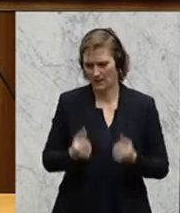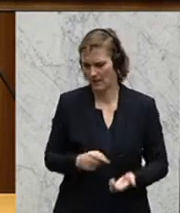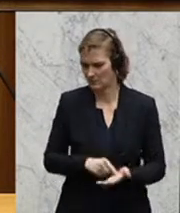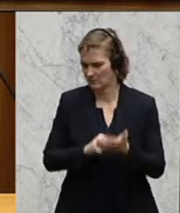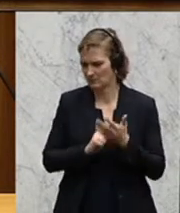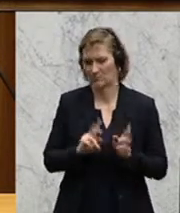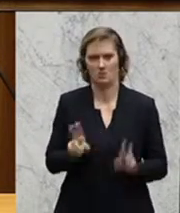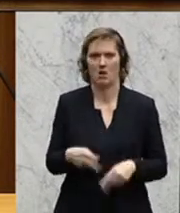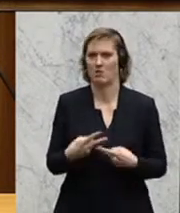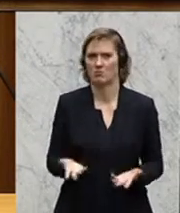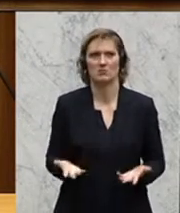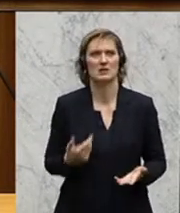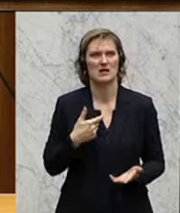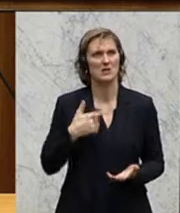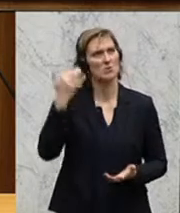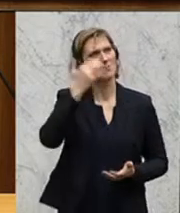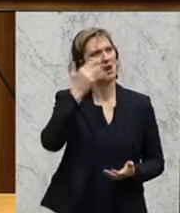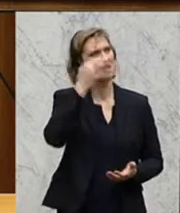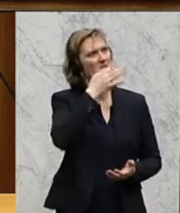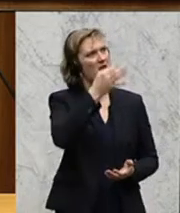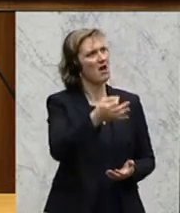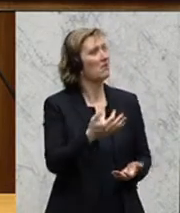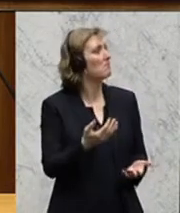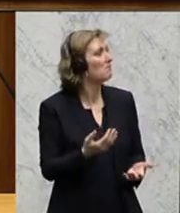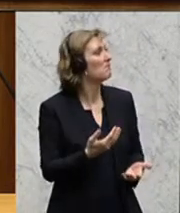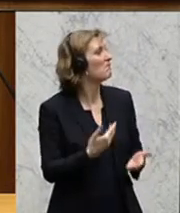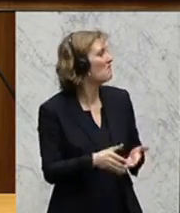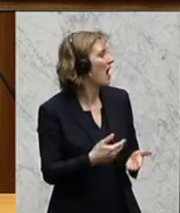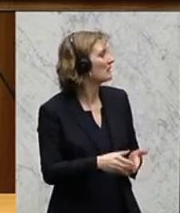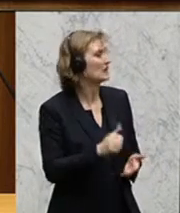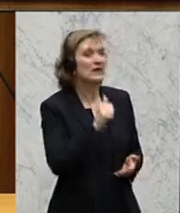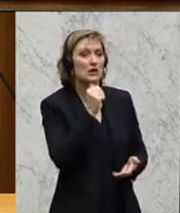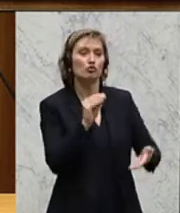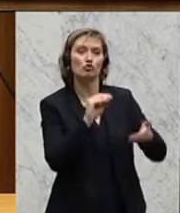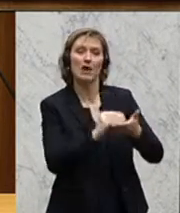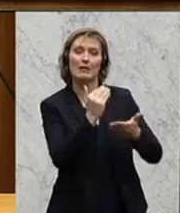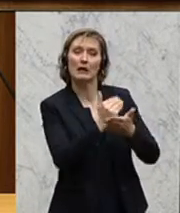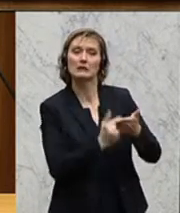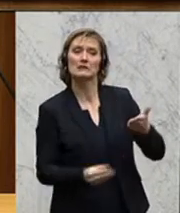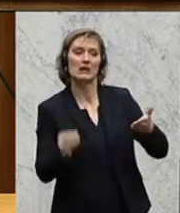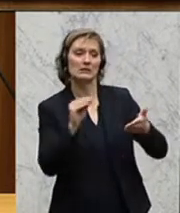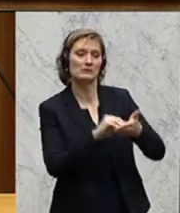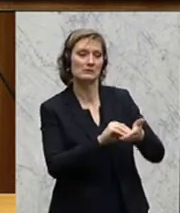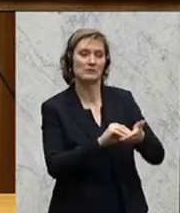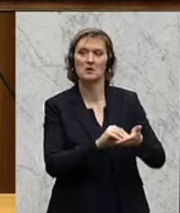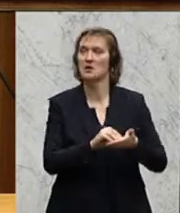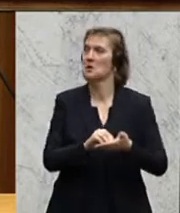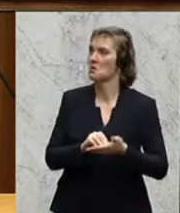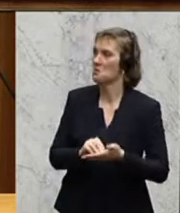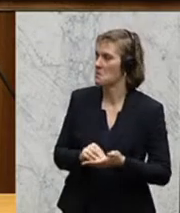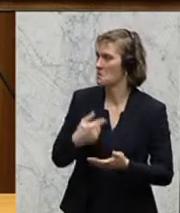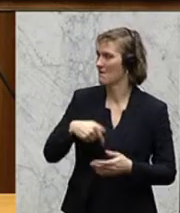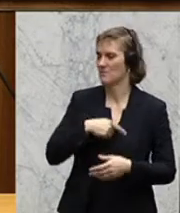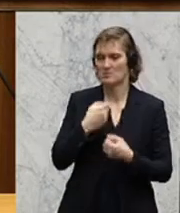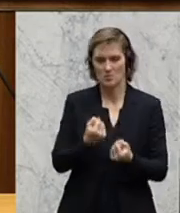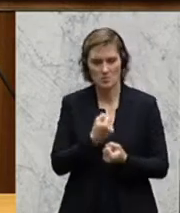Und wenn ich dabei bin, frage ich mich jetzt, was findet nichts Eingang in dieses Gesetz? Und dann haben wir mehrfach unsererseits